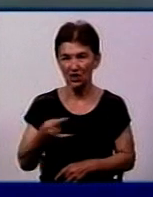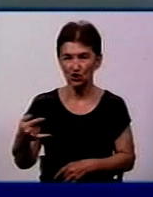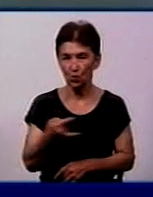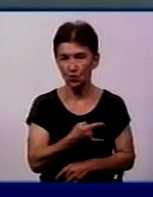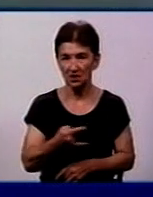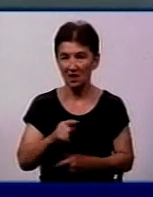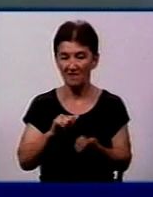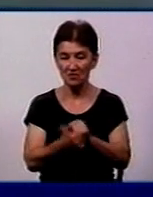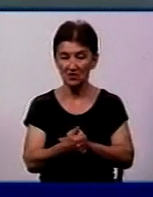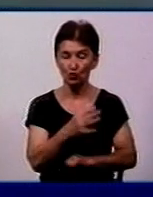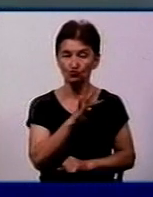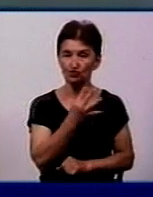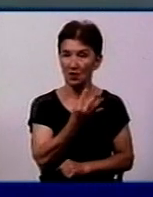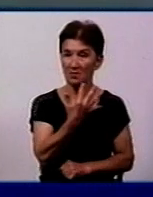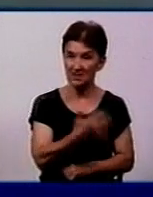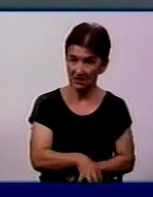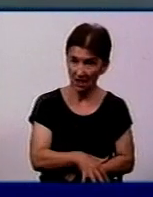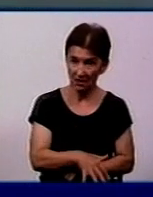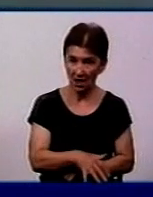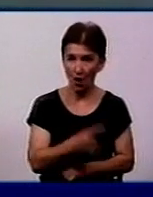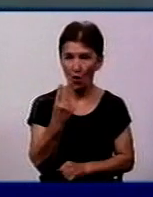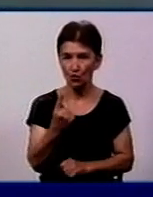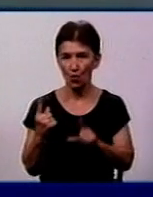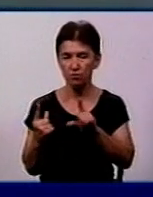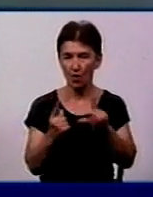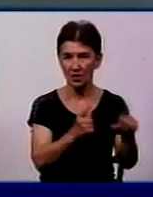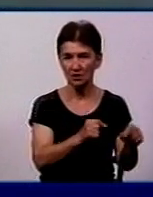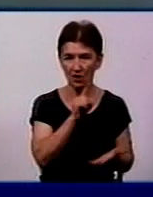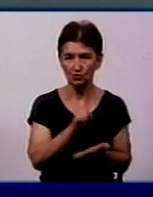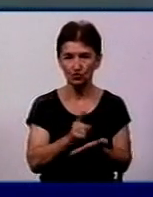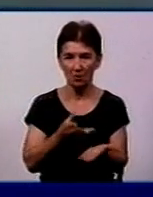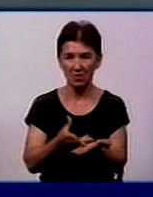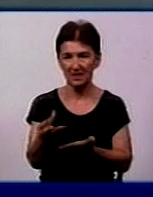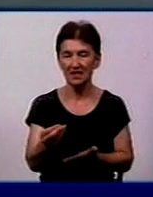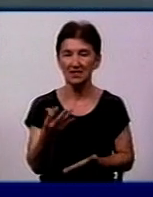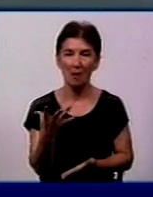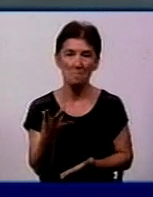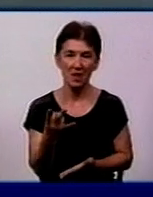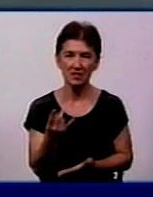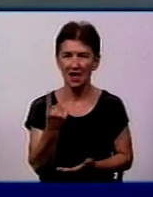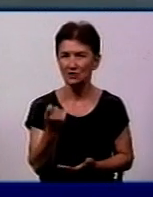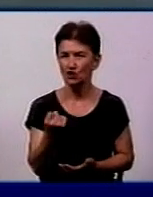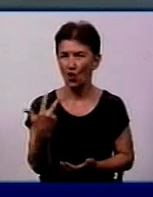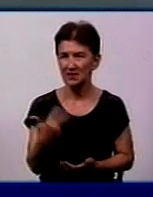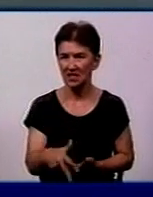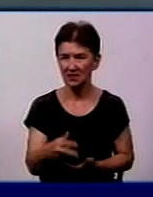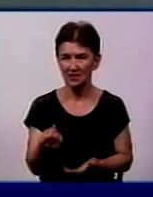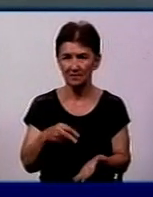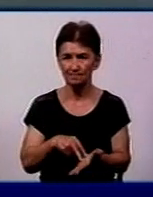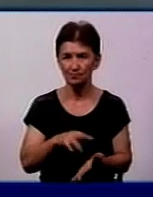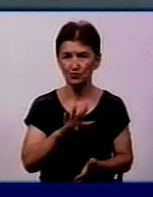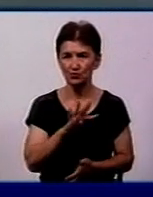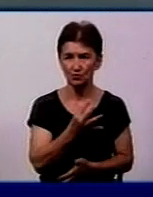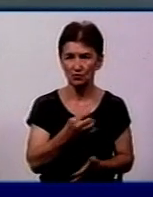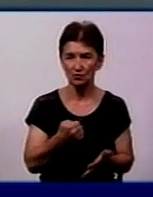таксі, замість 4,50 за одну поїздку пасажири мають платити 5 гривень. На маршруті номер 130 тариф зріг з 4 до